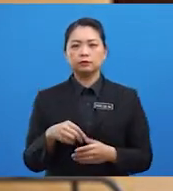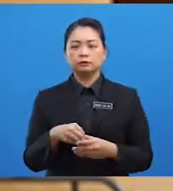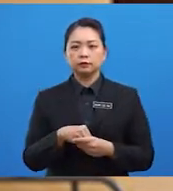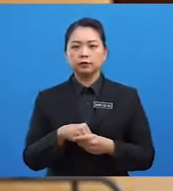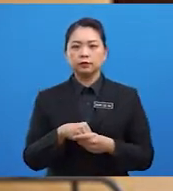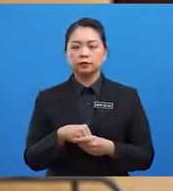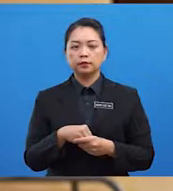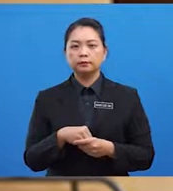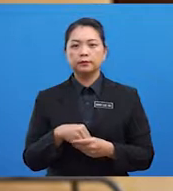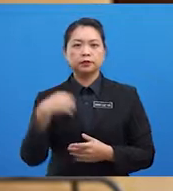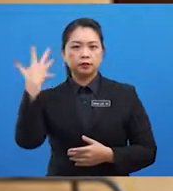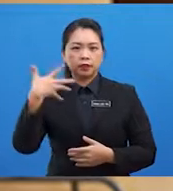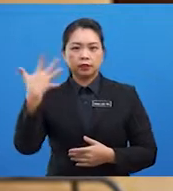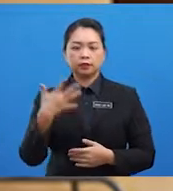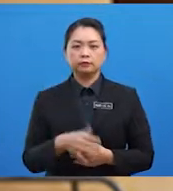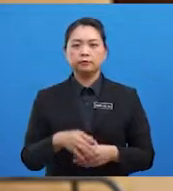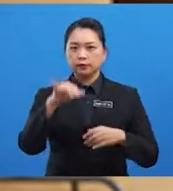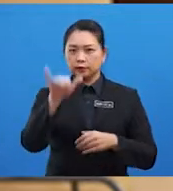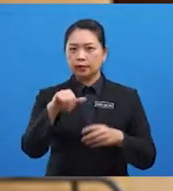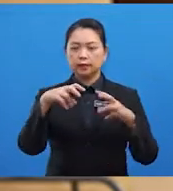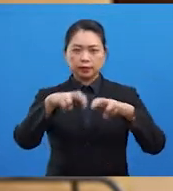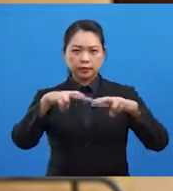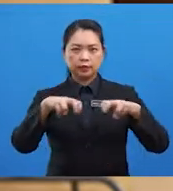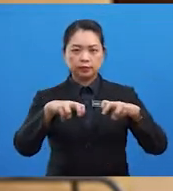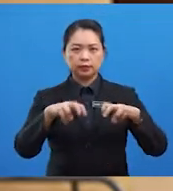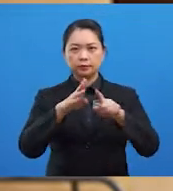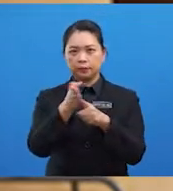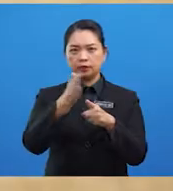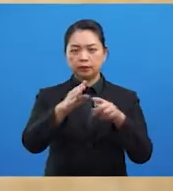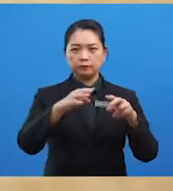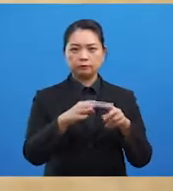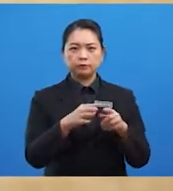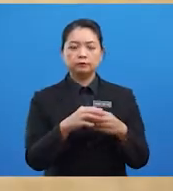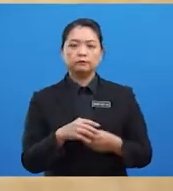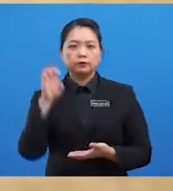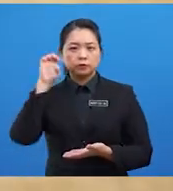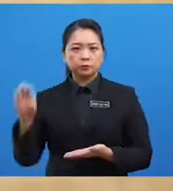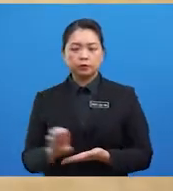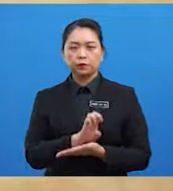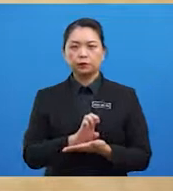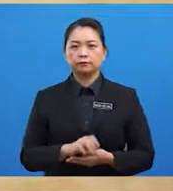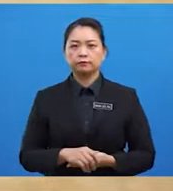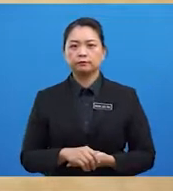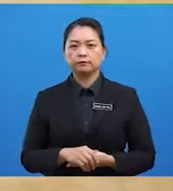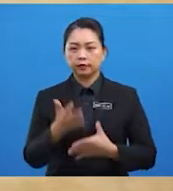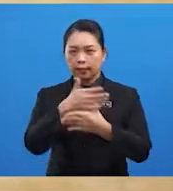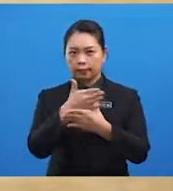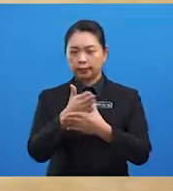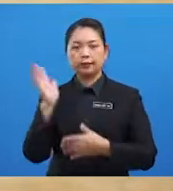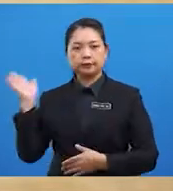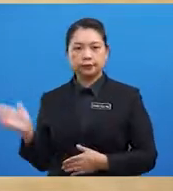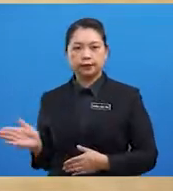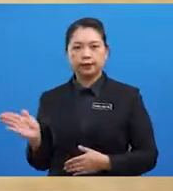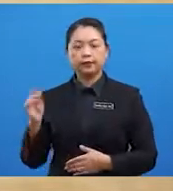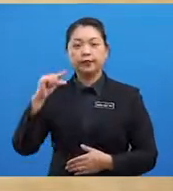sarjana sejarah yang mengkaji bidang pelayaran dan penerokaan di antaranya ialah Gabriel Ferran